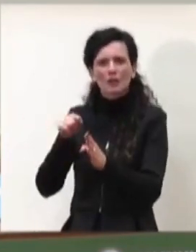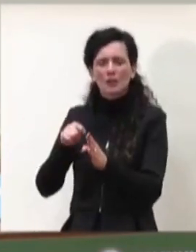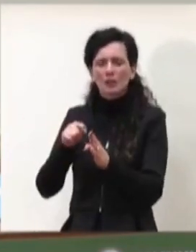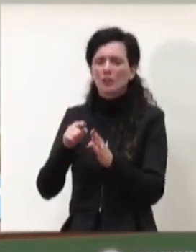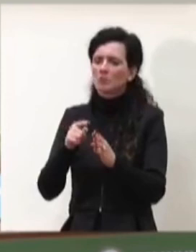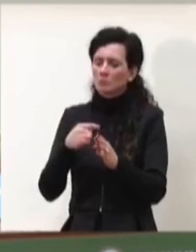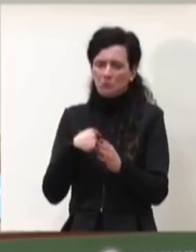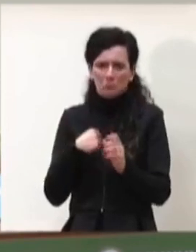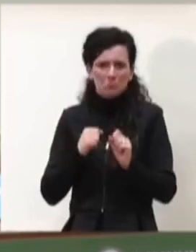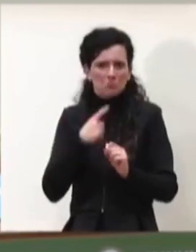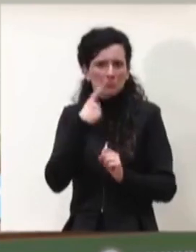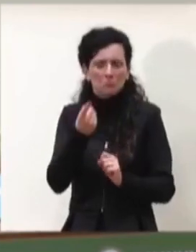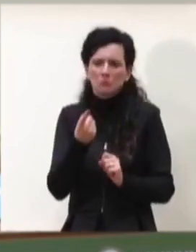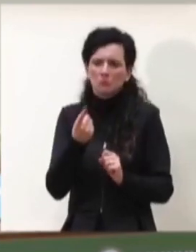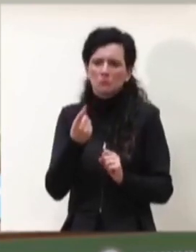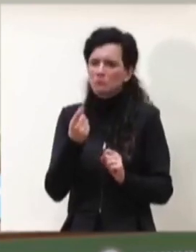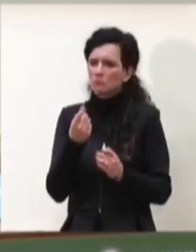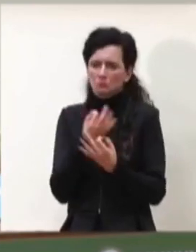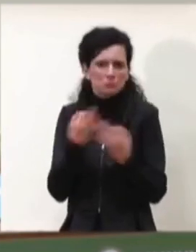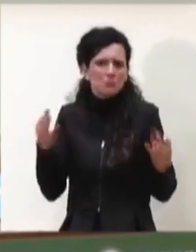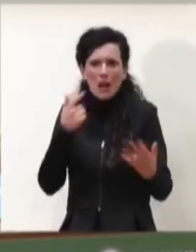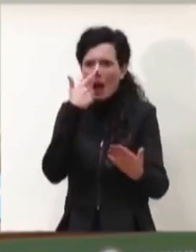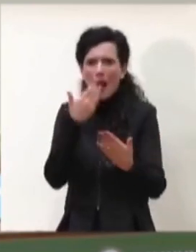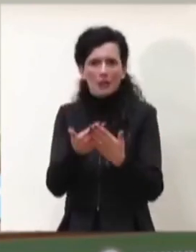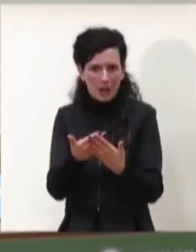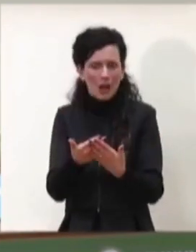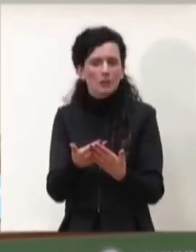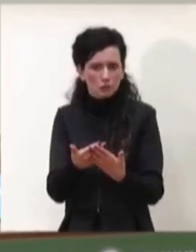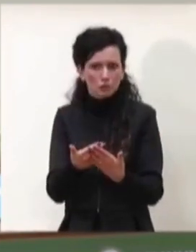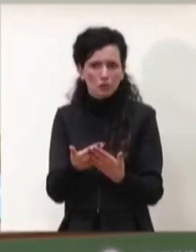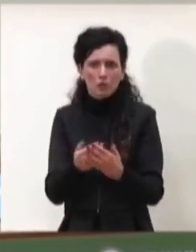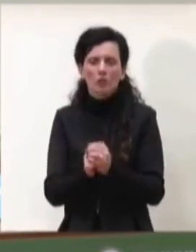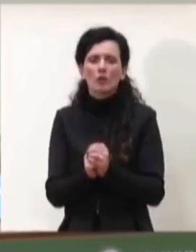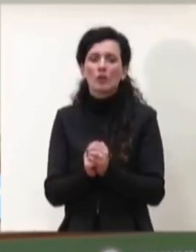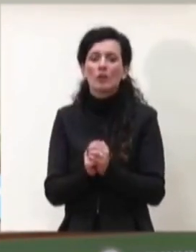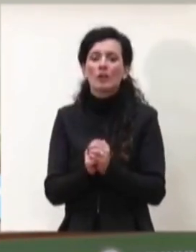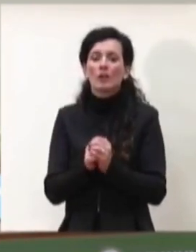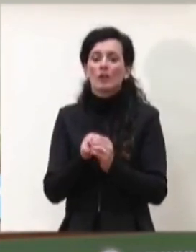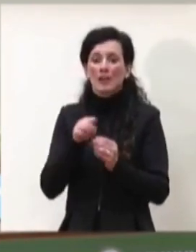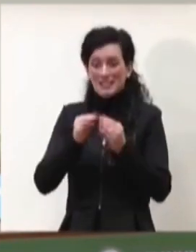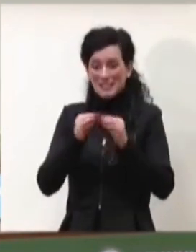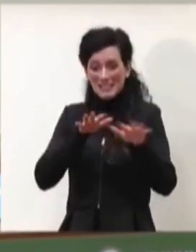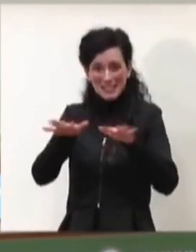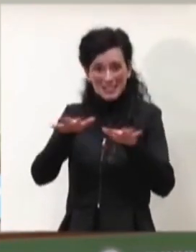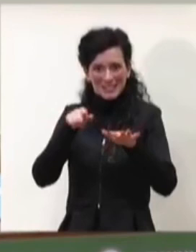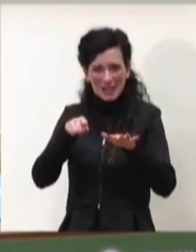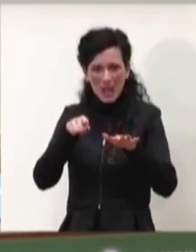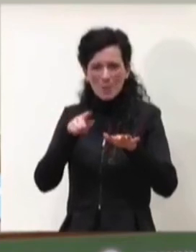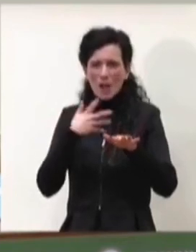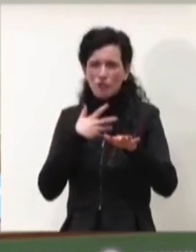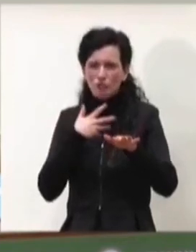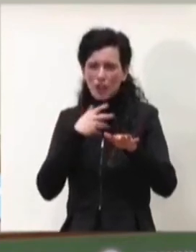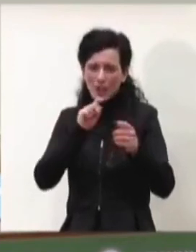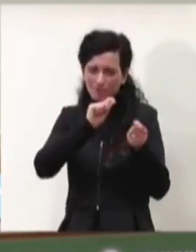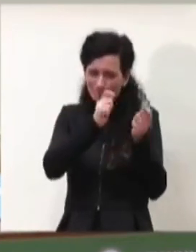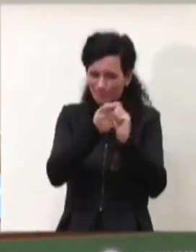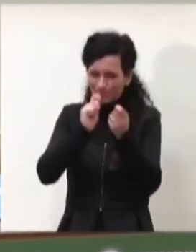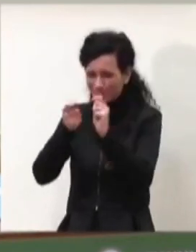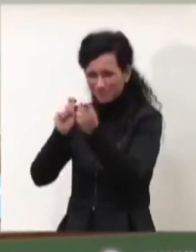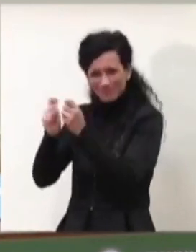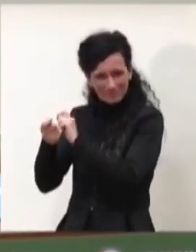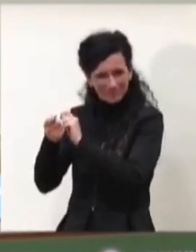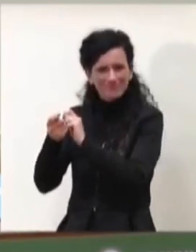adottato semmai gli aggiustamenti che sono stati fatti e di cui faceva menzione il professor